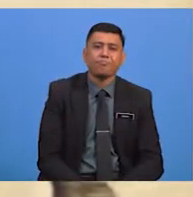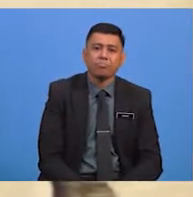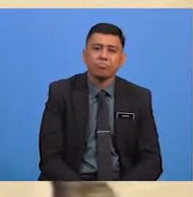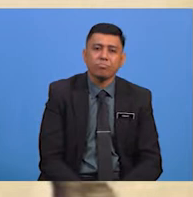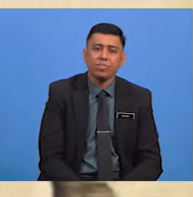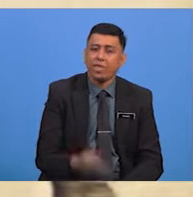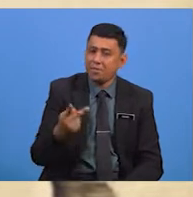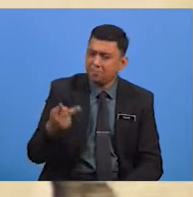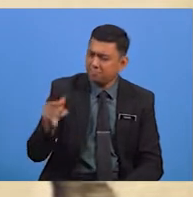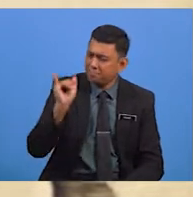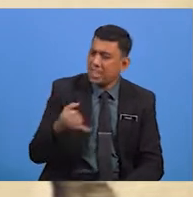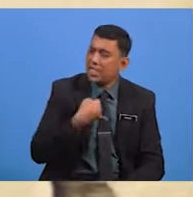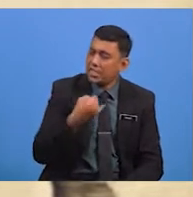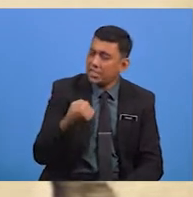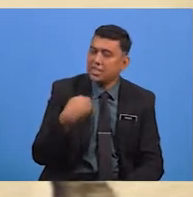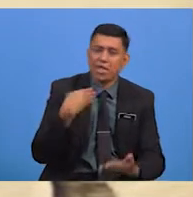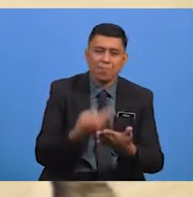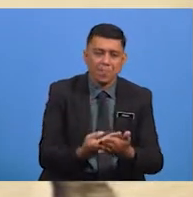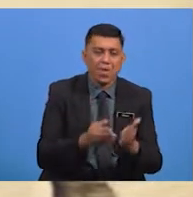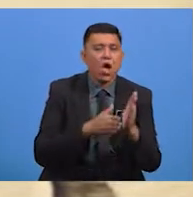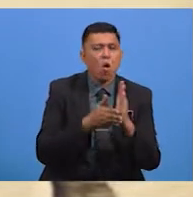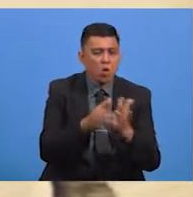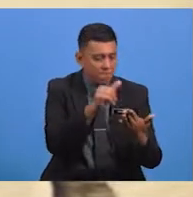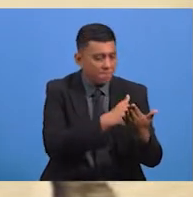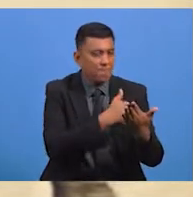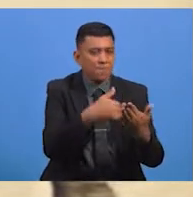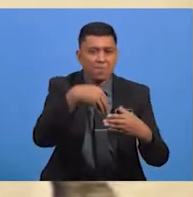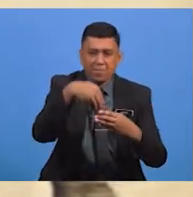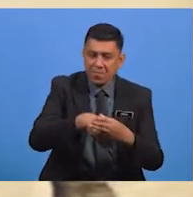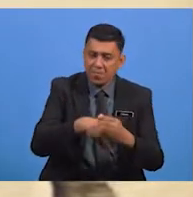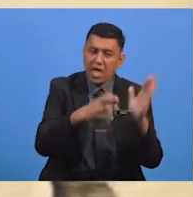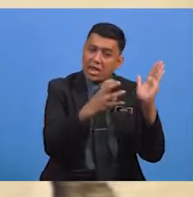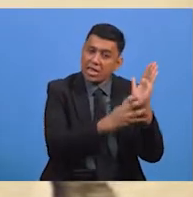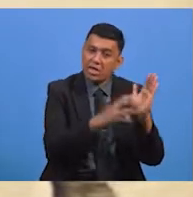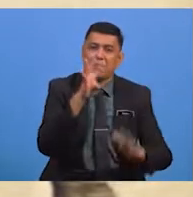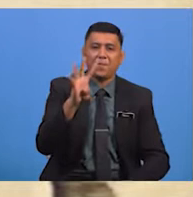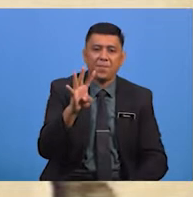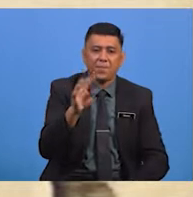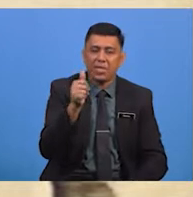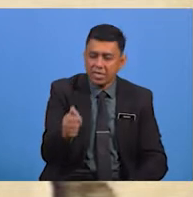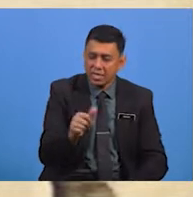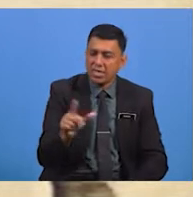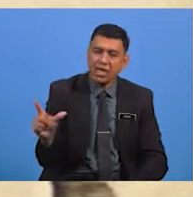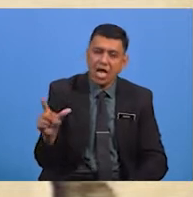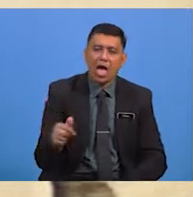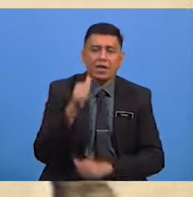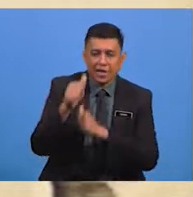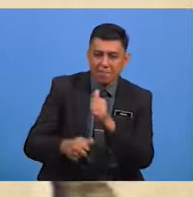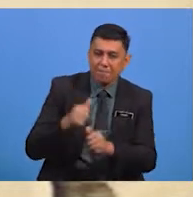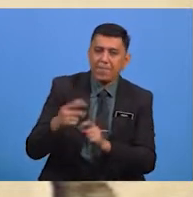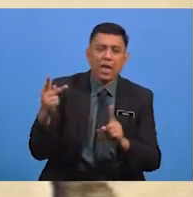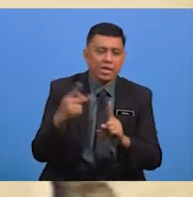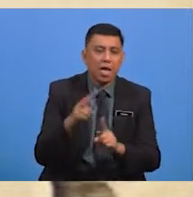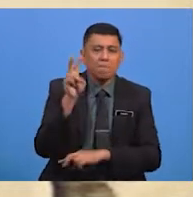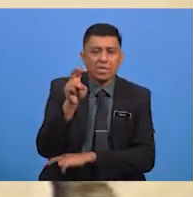Perkara Yang Ingin Disampaikan Oleh Penyair Dalam Rangkap Keempat Syair Ini Ialah